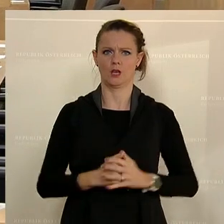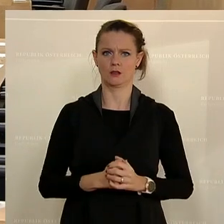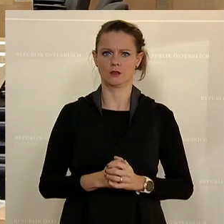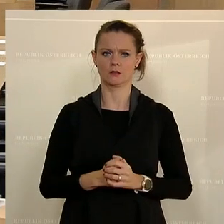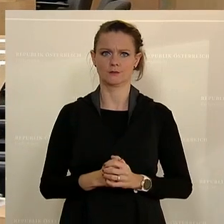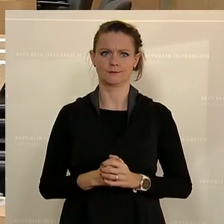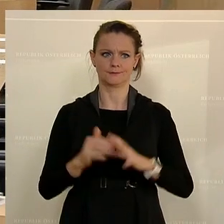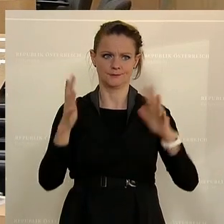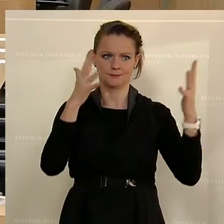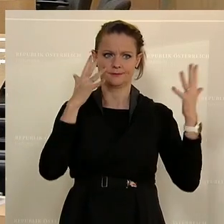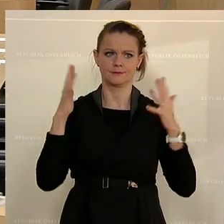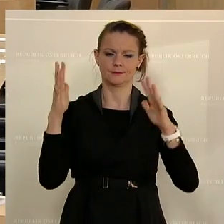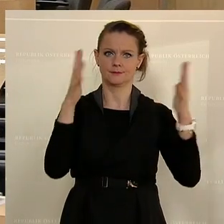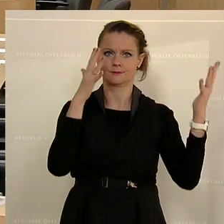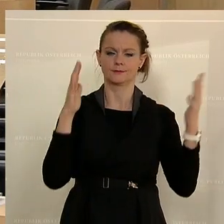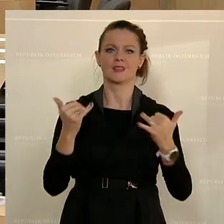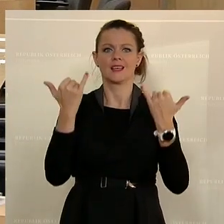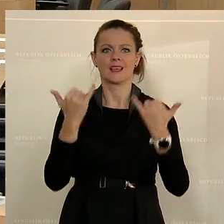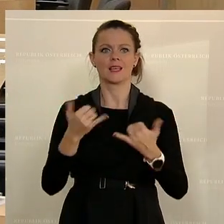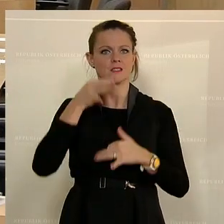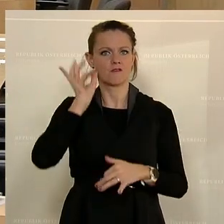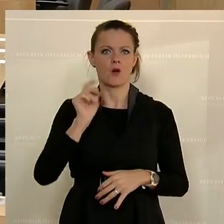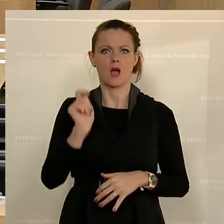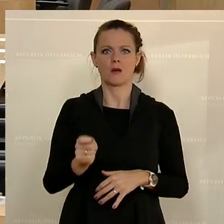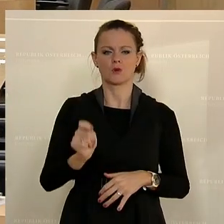Zu Wort gemeldet ist die Frau Abgeordnete Prammer.